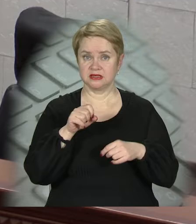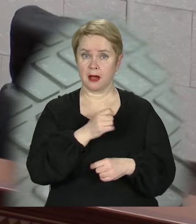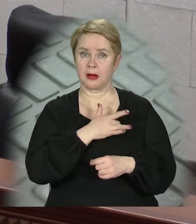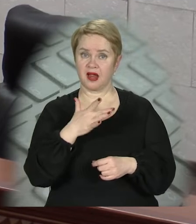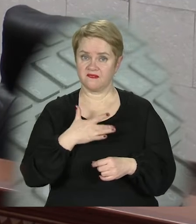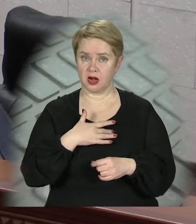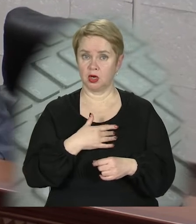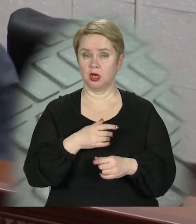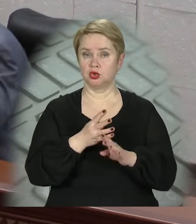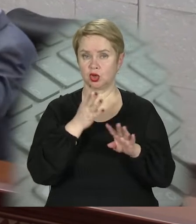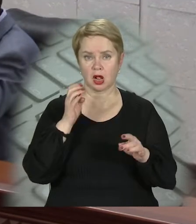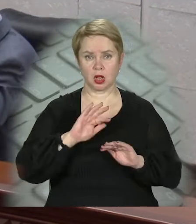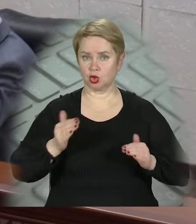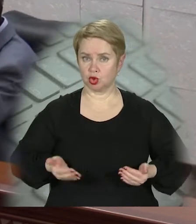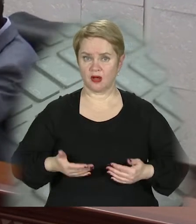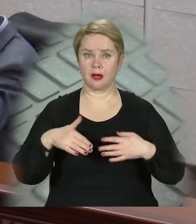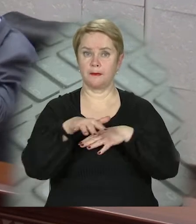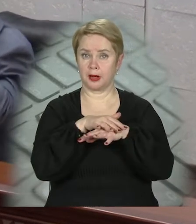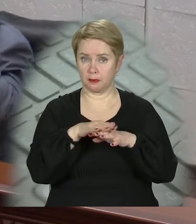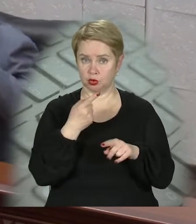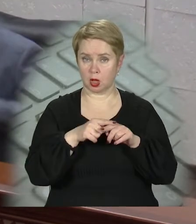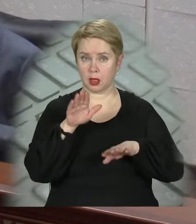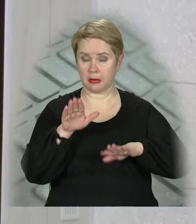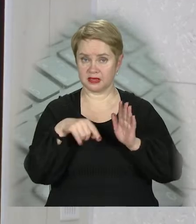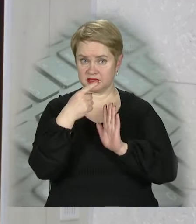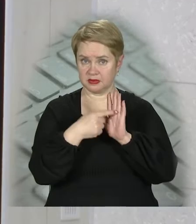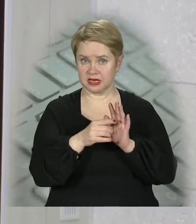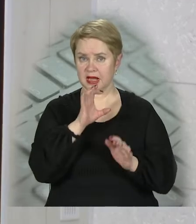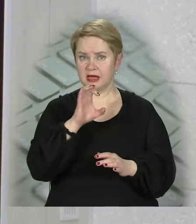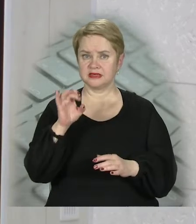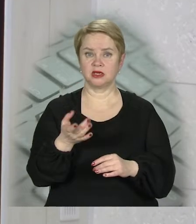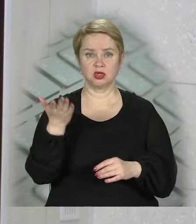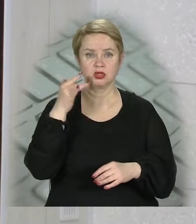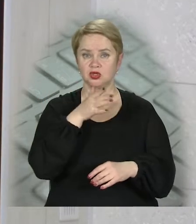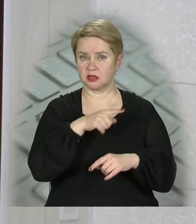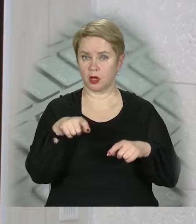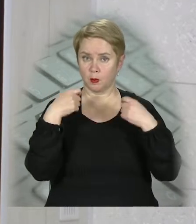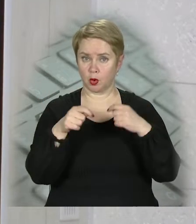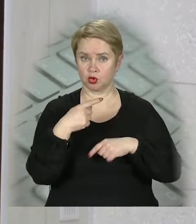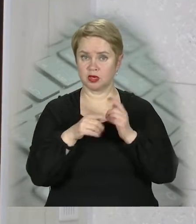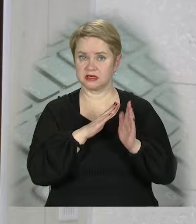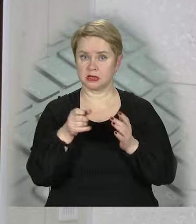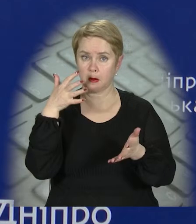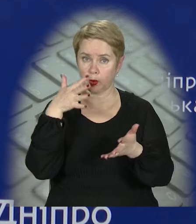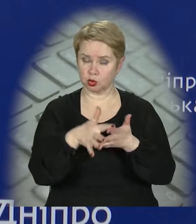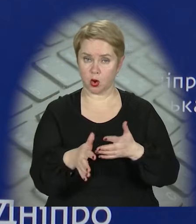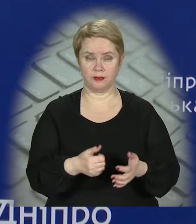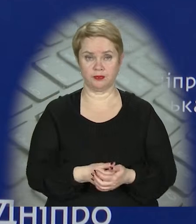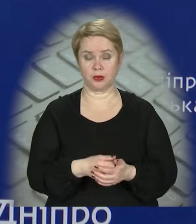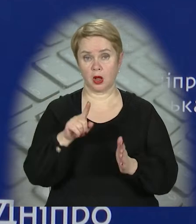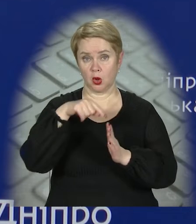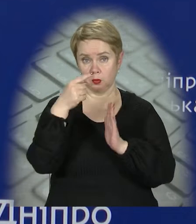приватизацію чергових нежитлових приміщень, які на балансі міста ще з радянських часів. Їх продадуть через систему «Прозоро».